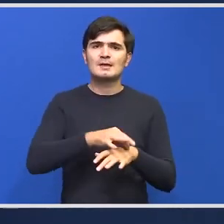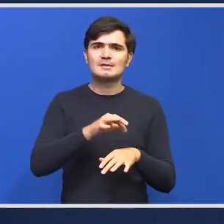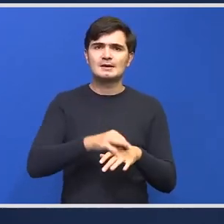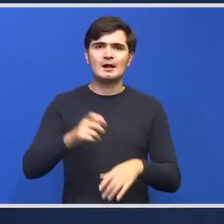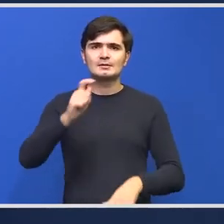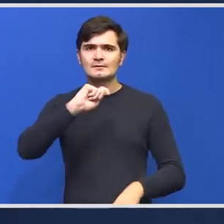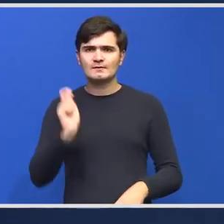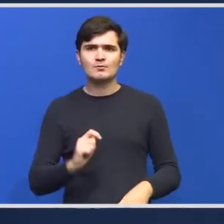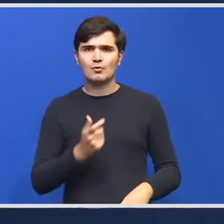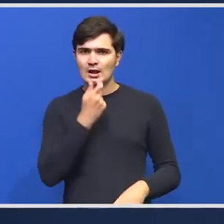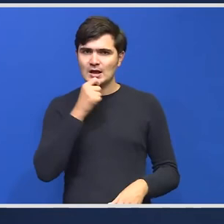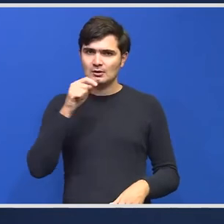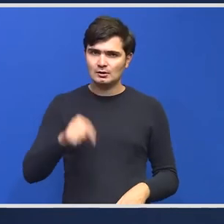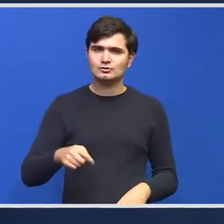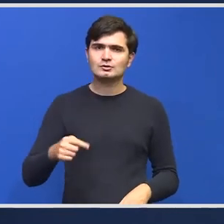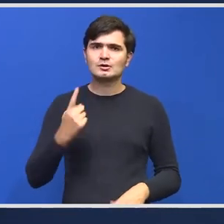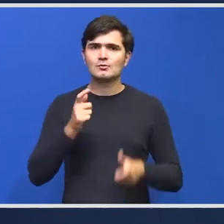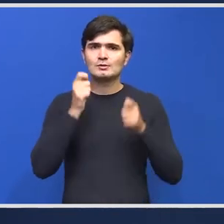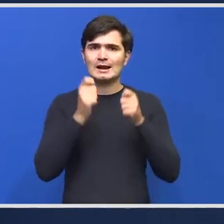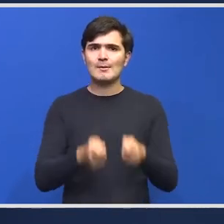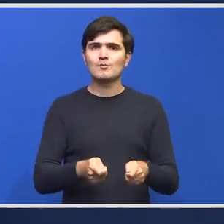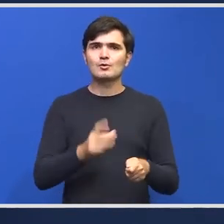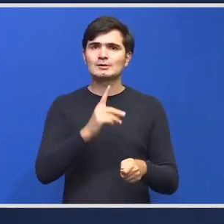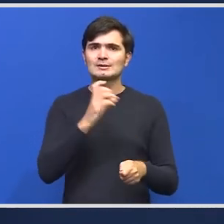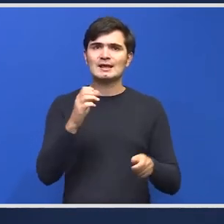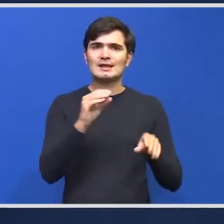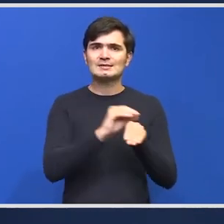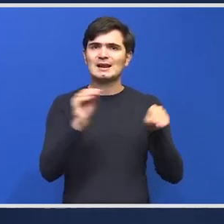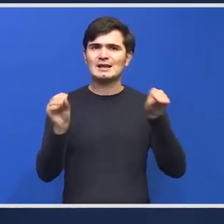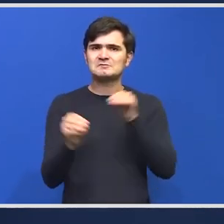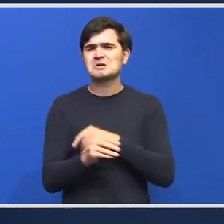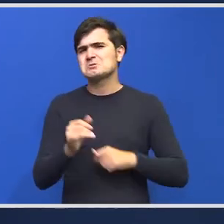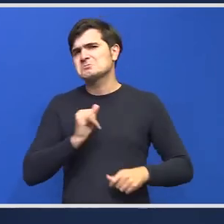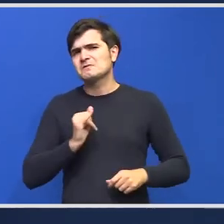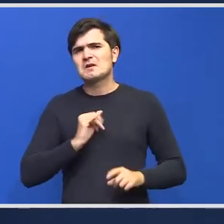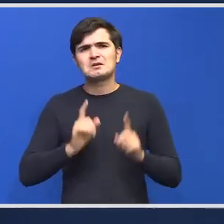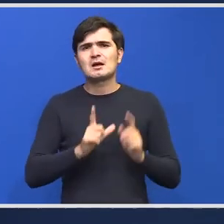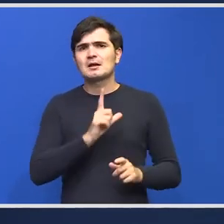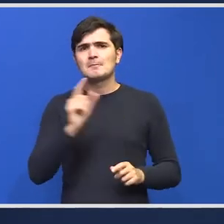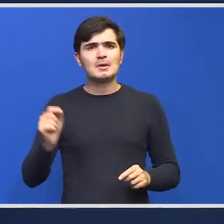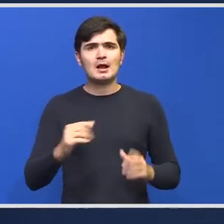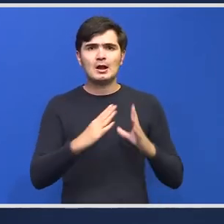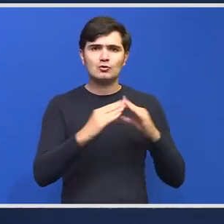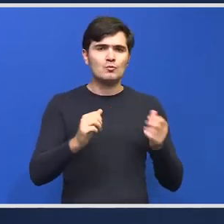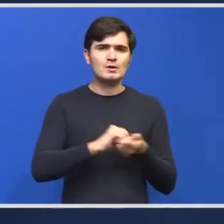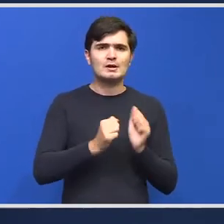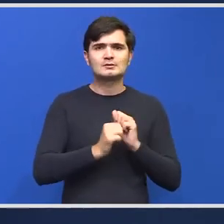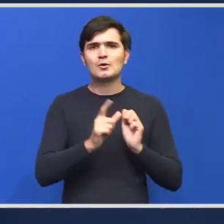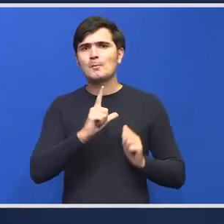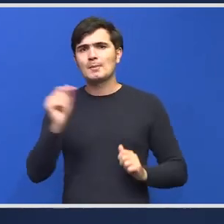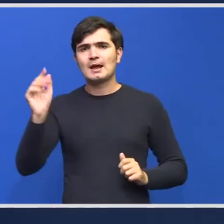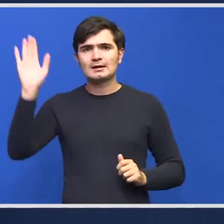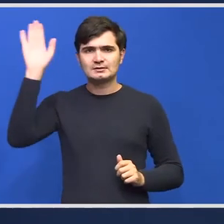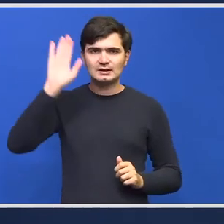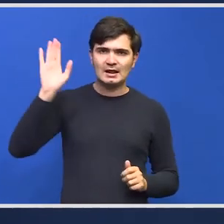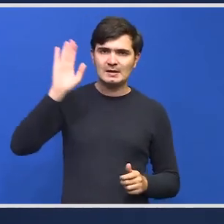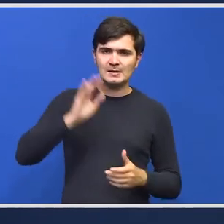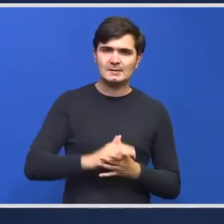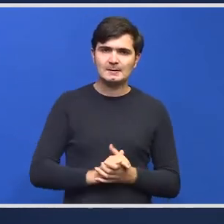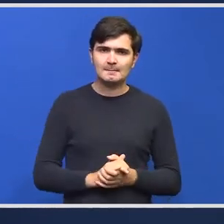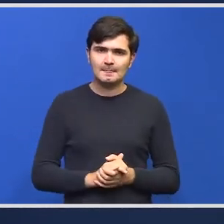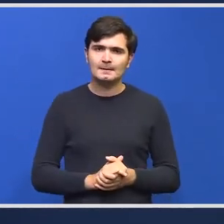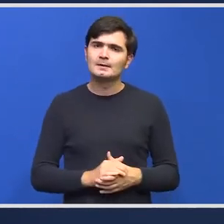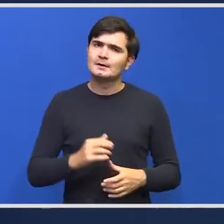anul acesta raport de transfer indiferent dacă pacientul pleacă într-o unitate din România sau pleacă în străinătate